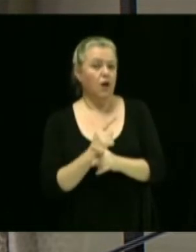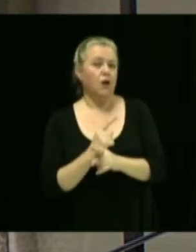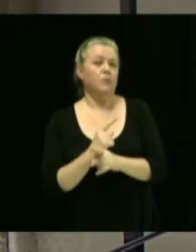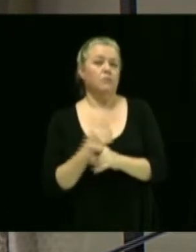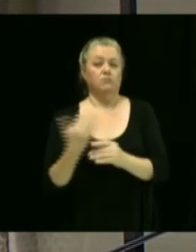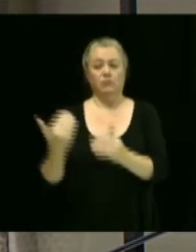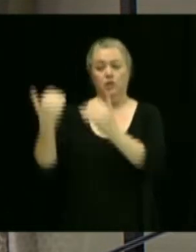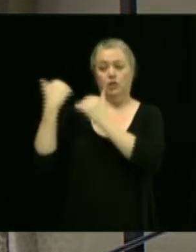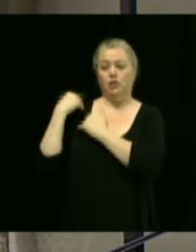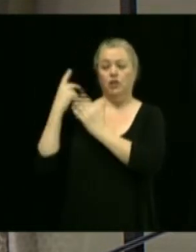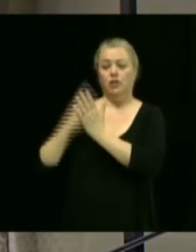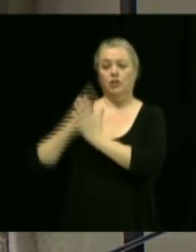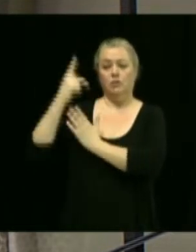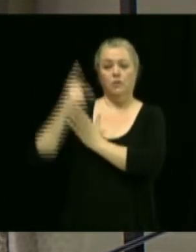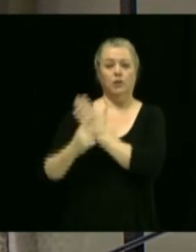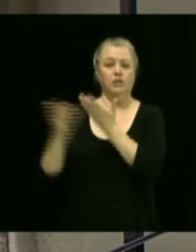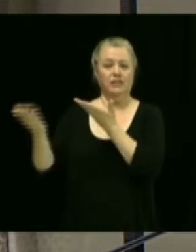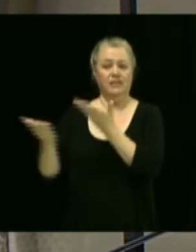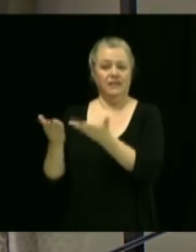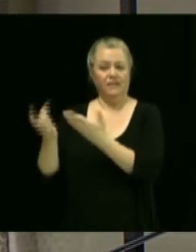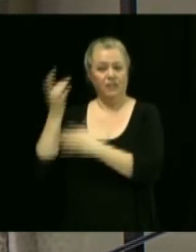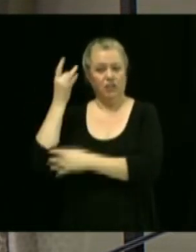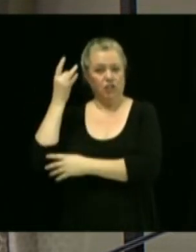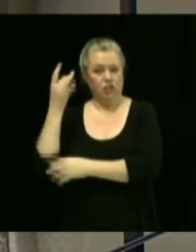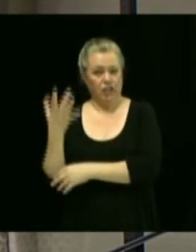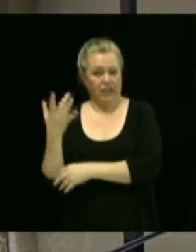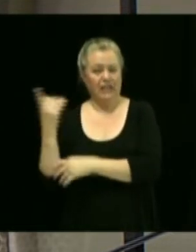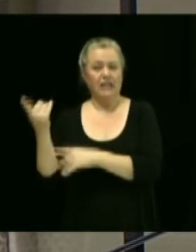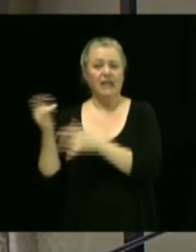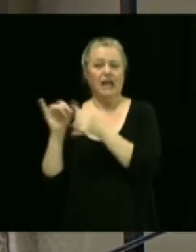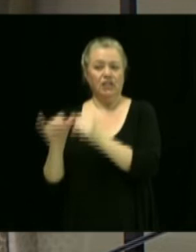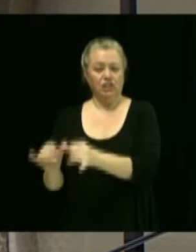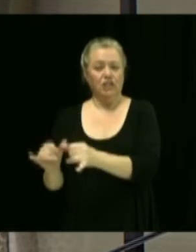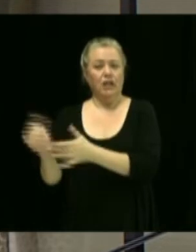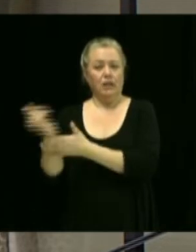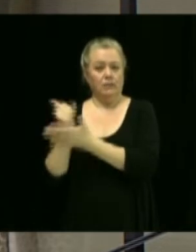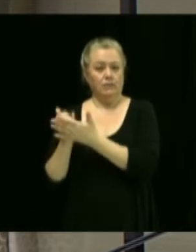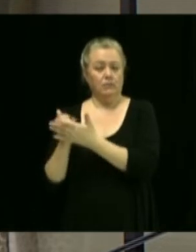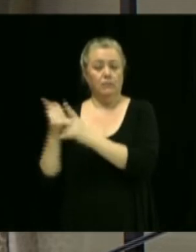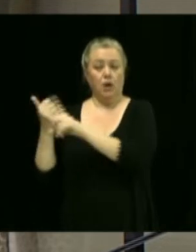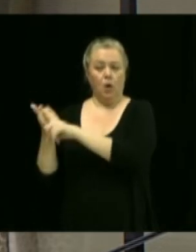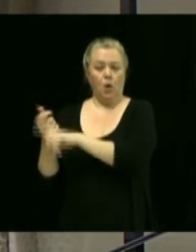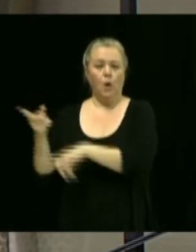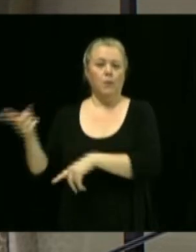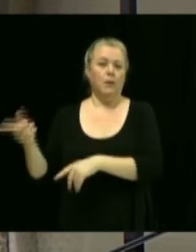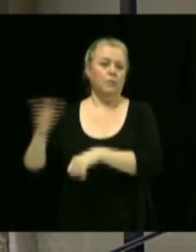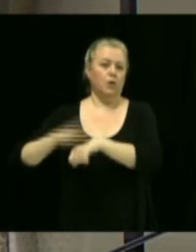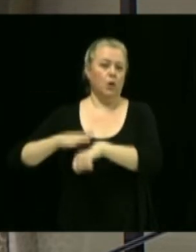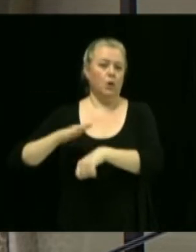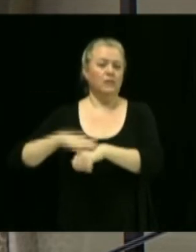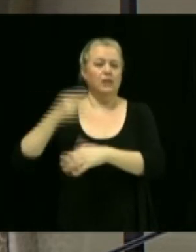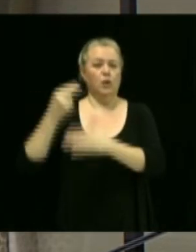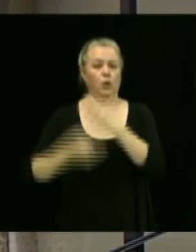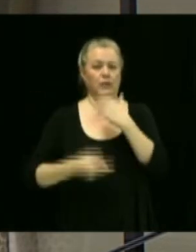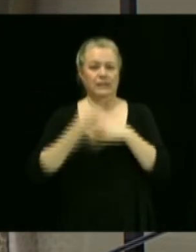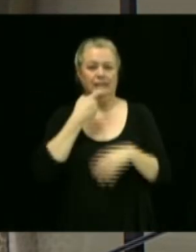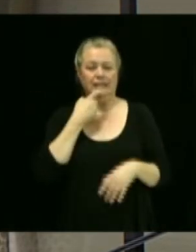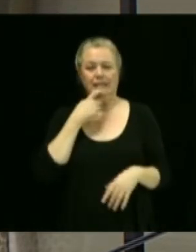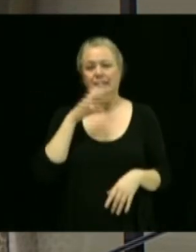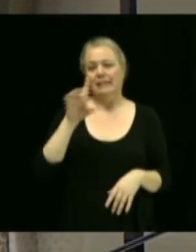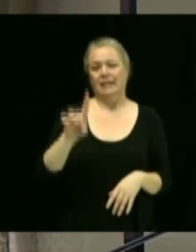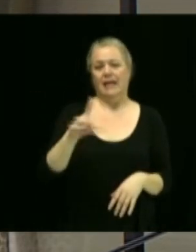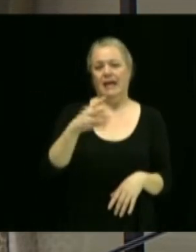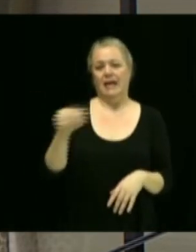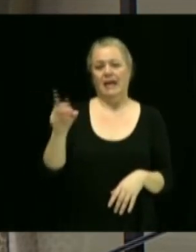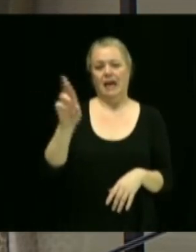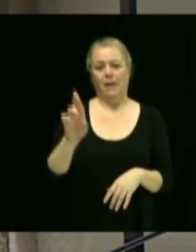projet du service du génie et de l'environnement et l'architecte au dossier recommandent que le contrat soit accordé à D.E. Raymond au prix